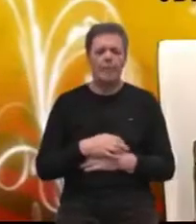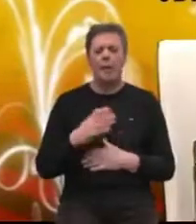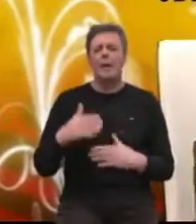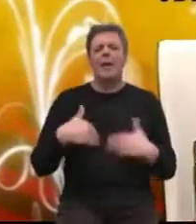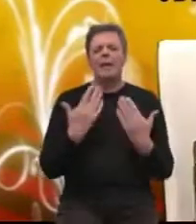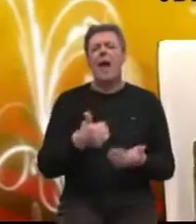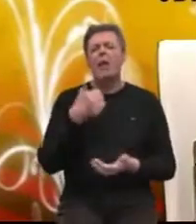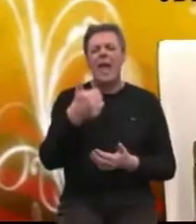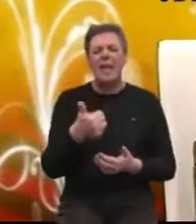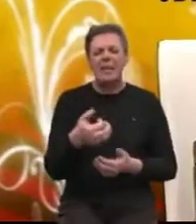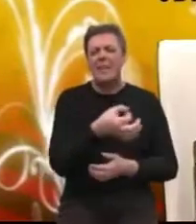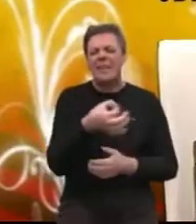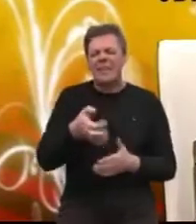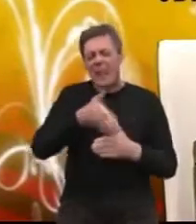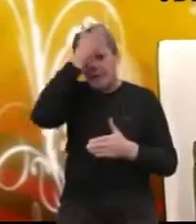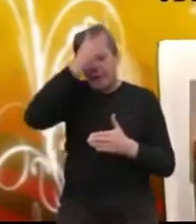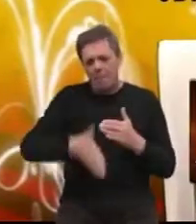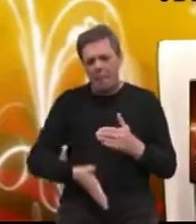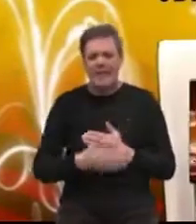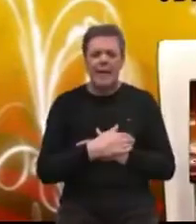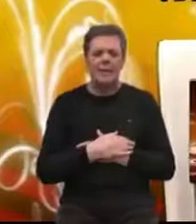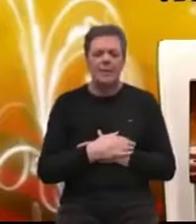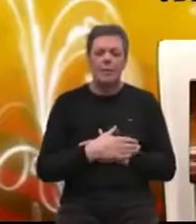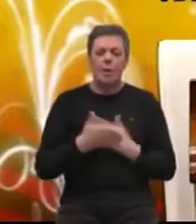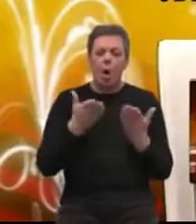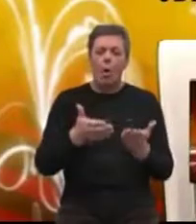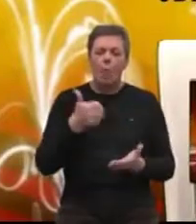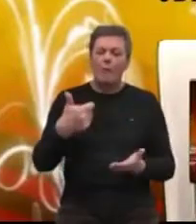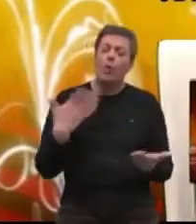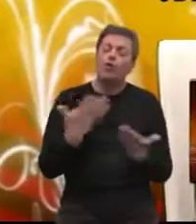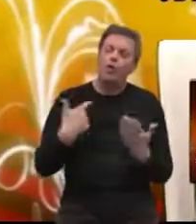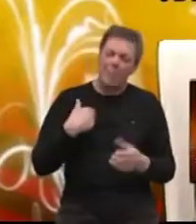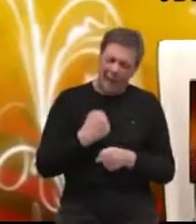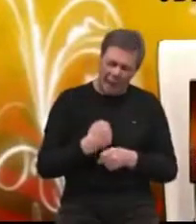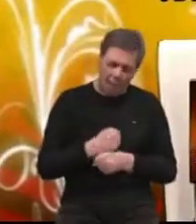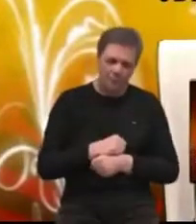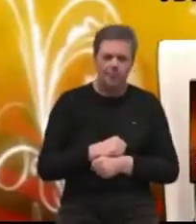dao jedan izvrstan prijesjek onog prvo što mi radimo.